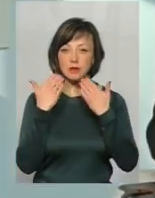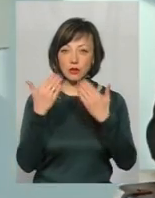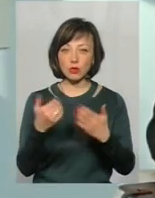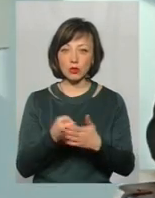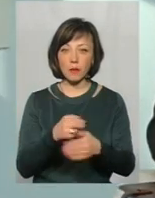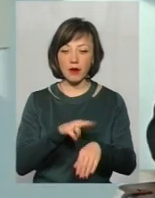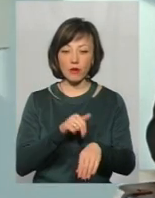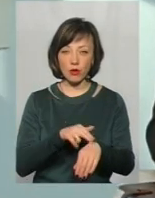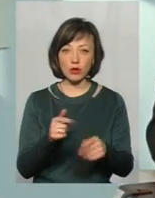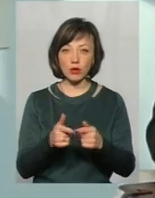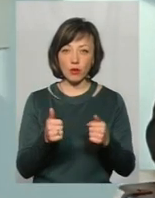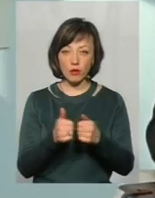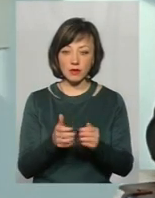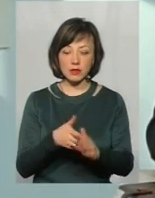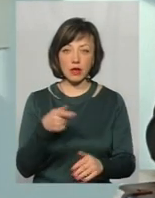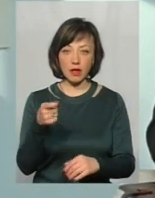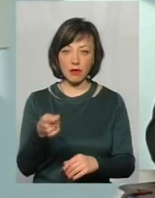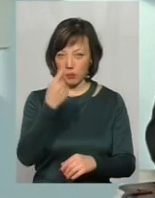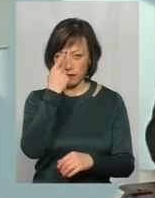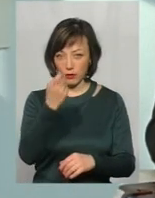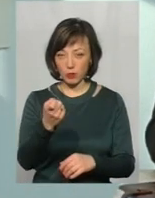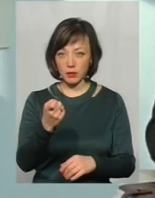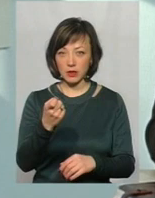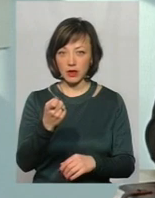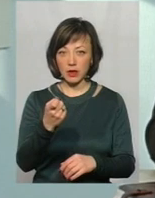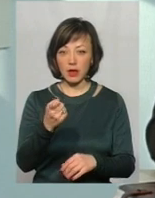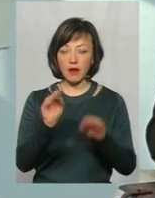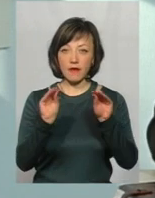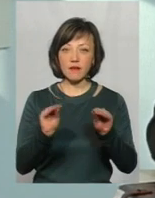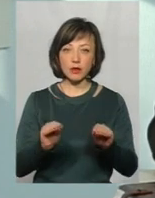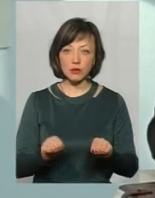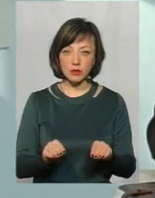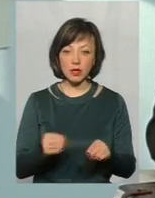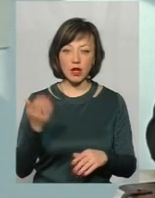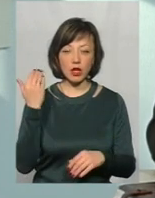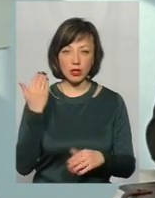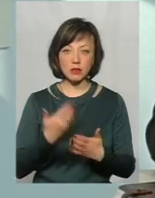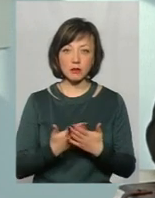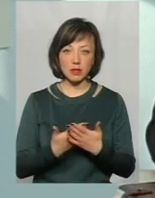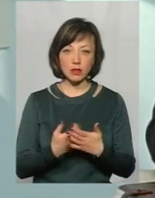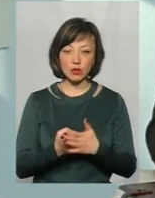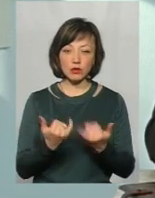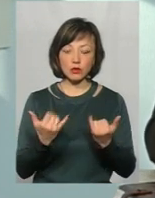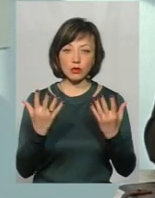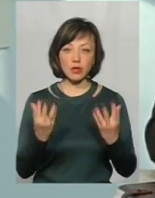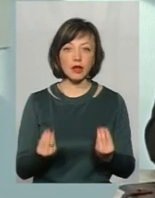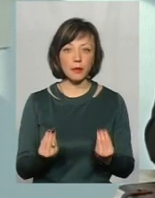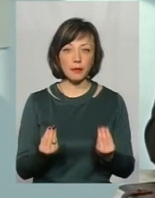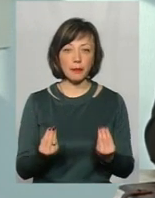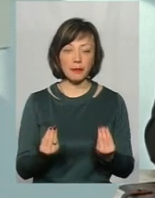правоохоронних органів із відповідною заявою, повідомленням. Відомості, якби, якщо це раніше, до сьогоднішнього дня, до кінця сьогоднішнього